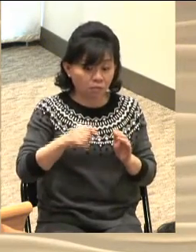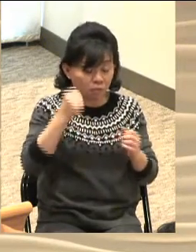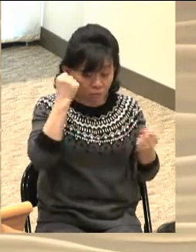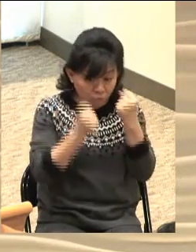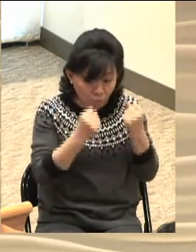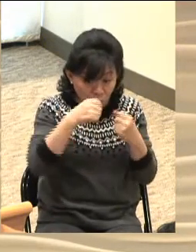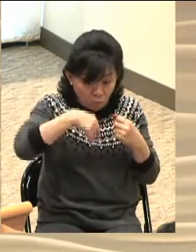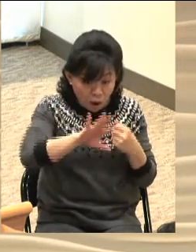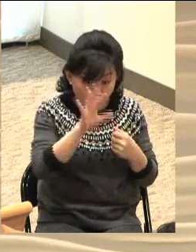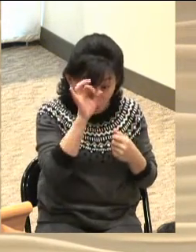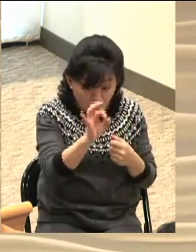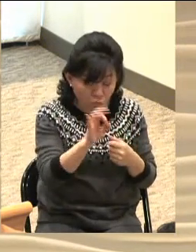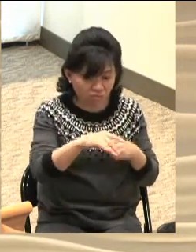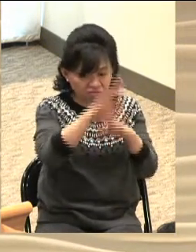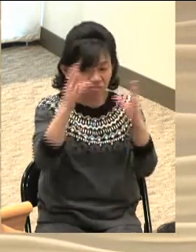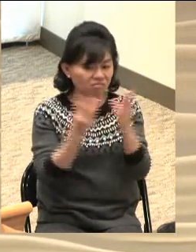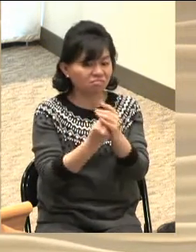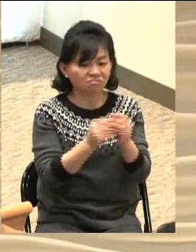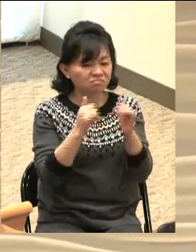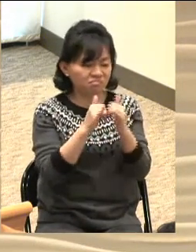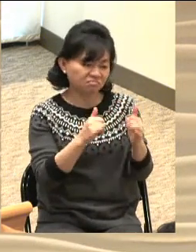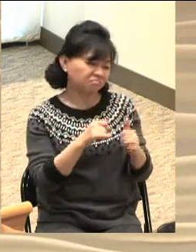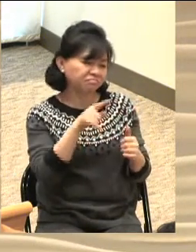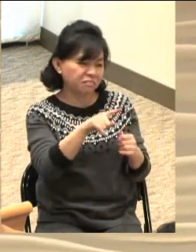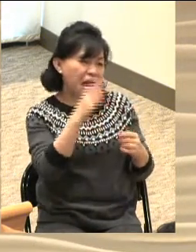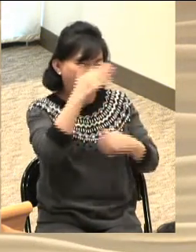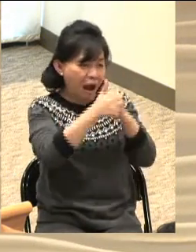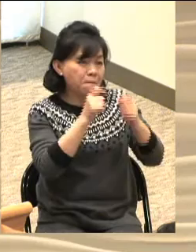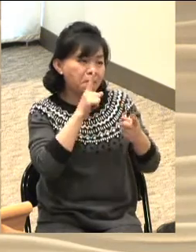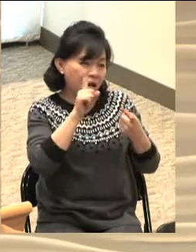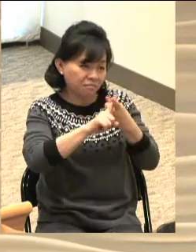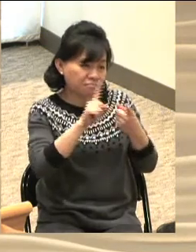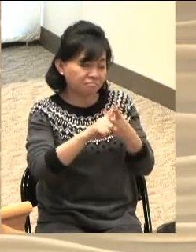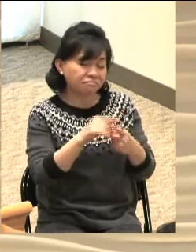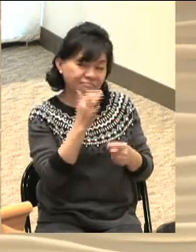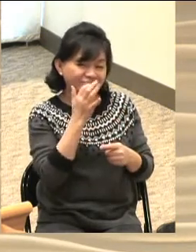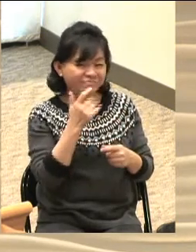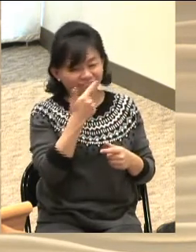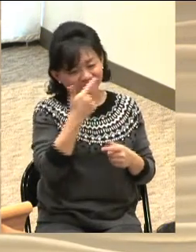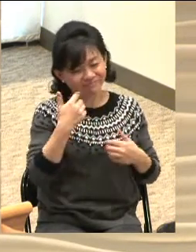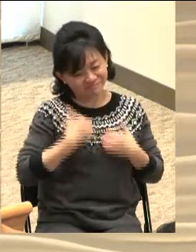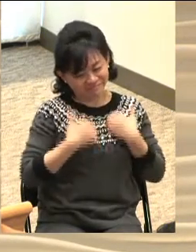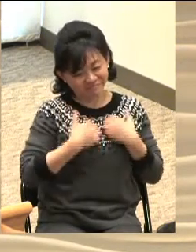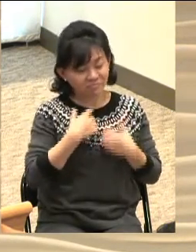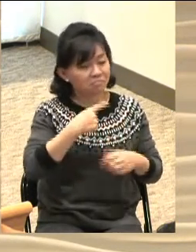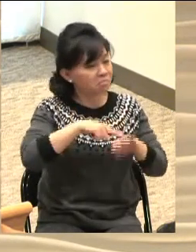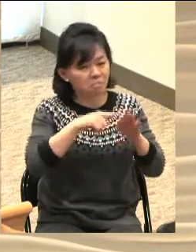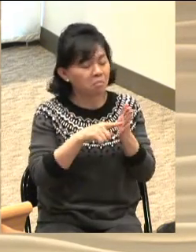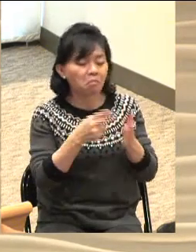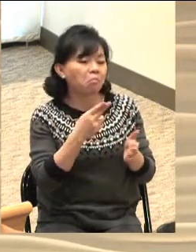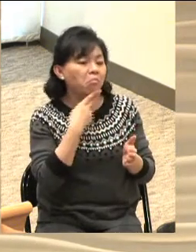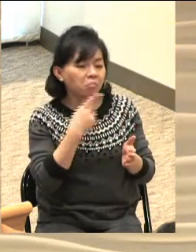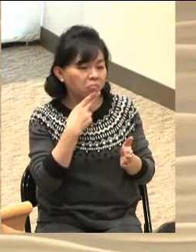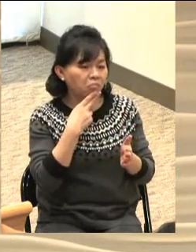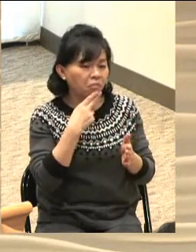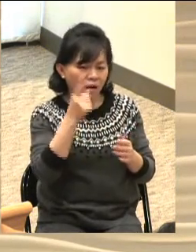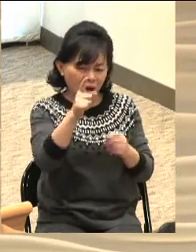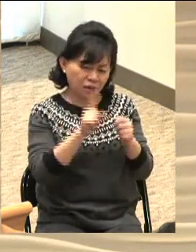그런 관심에 흥미가 없는 것입니다 그 교회는 몇십 년이 된